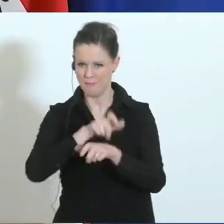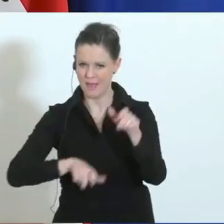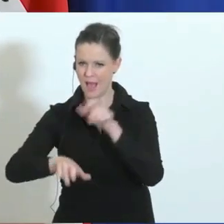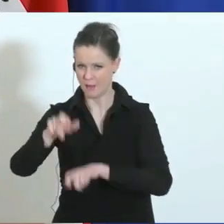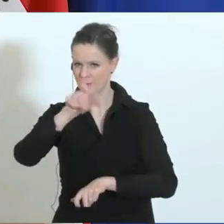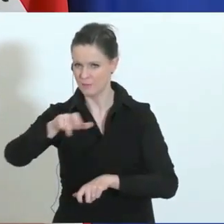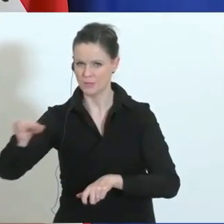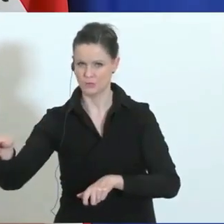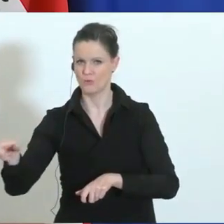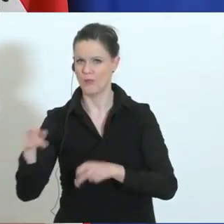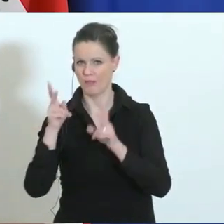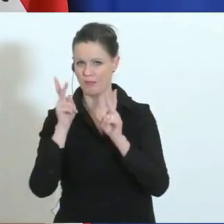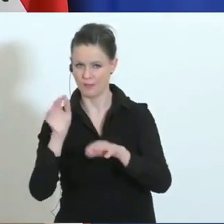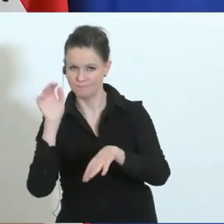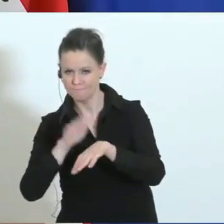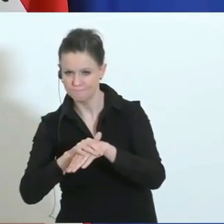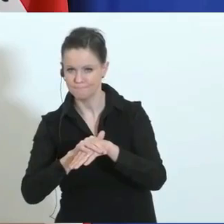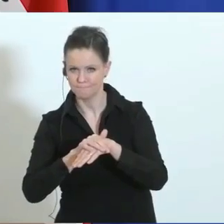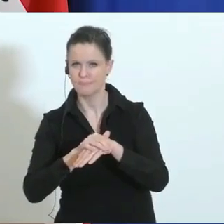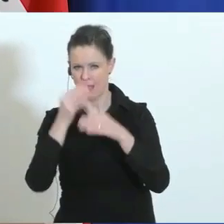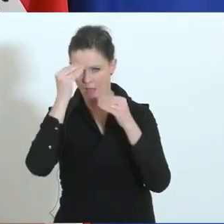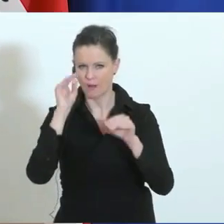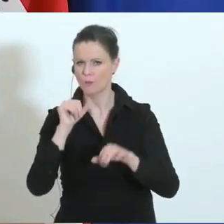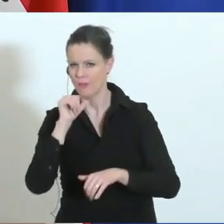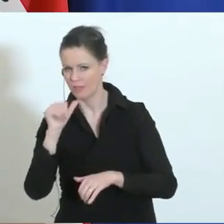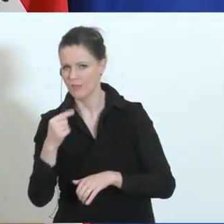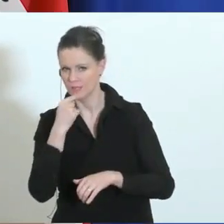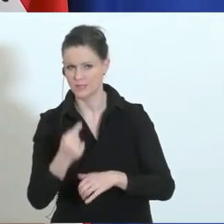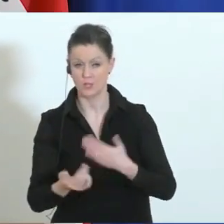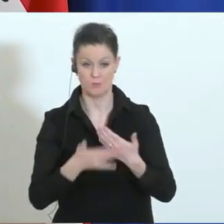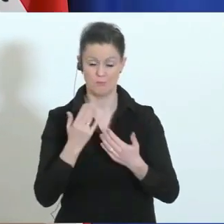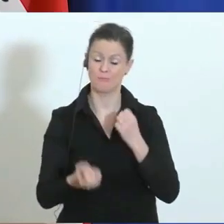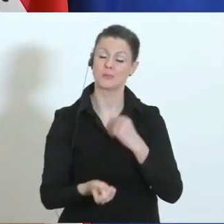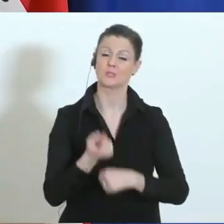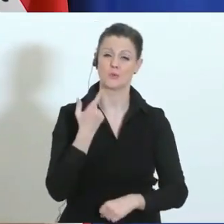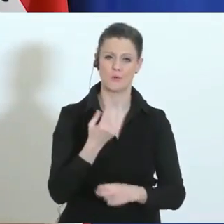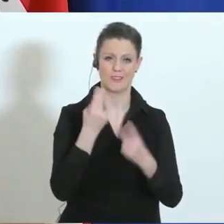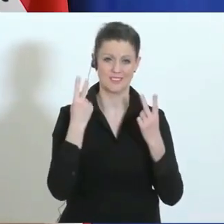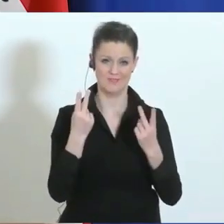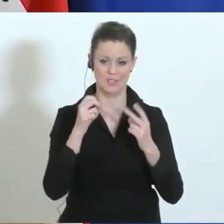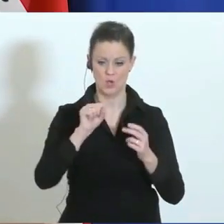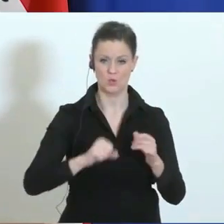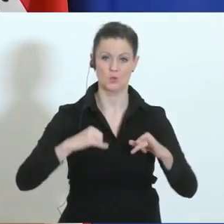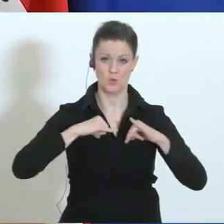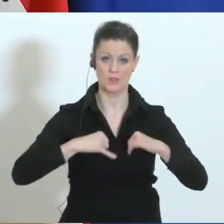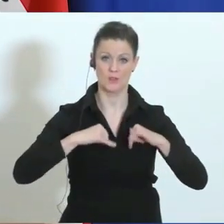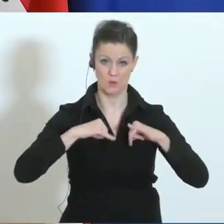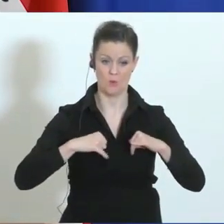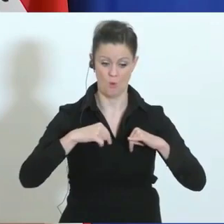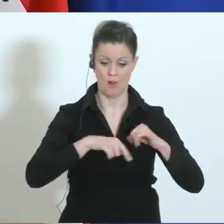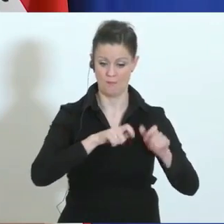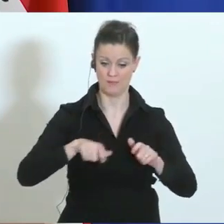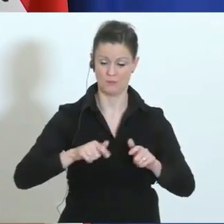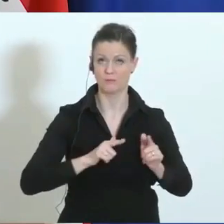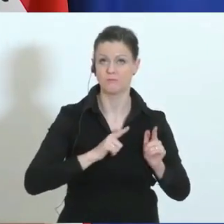im Gespräch feststellen, ob das glaubhaft gemacht werden kann. Das ist wichtig zum Beispiel für die Südtirolerinnen und Südtiroler, die einen Arbeitsplatz in der Bundesrepublik Deutschland haben